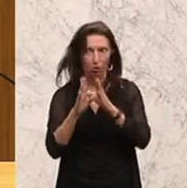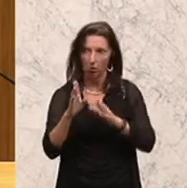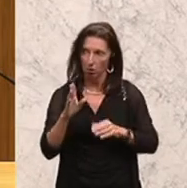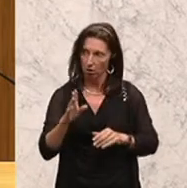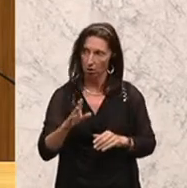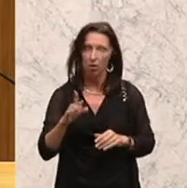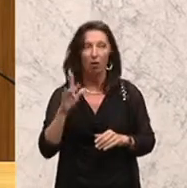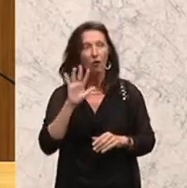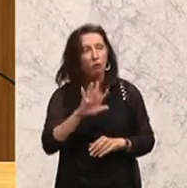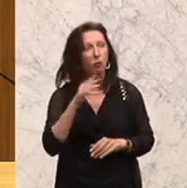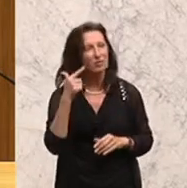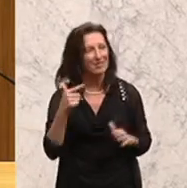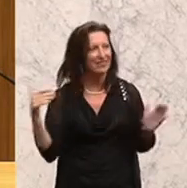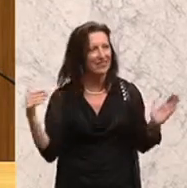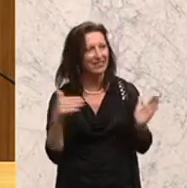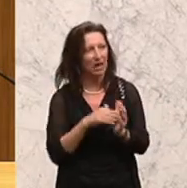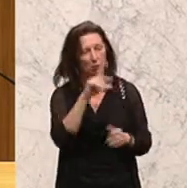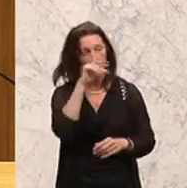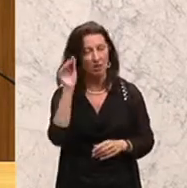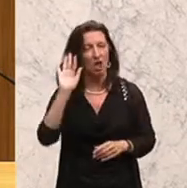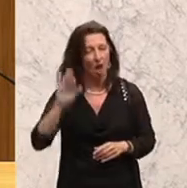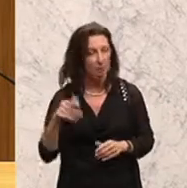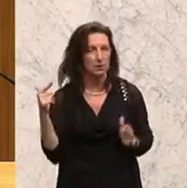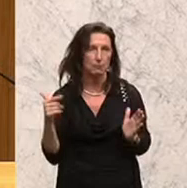25.000 Menschen seit 2000.